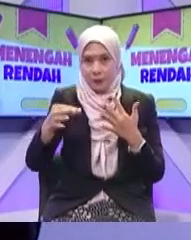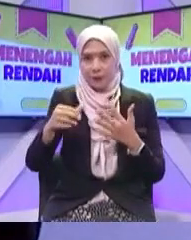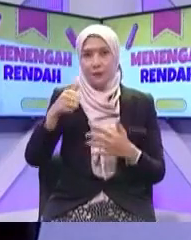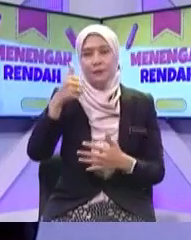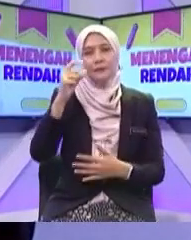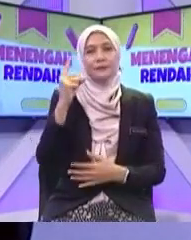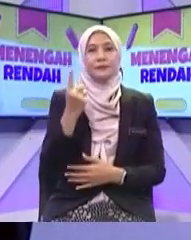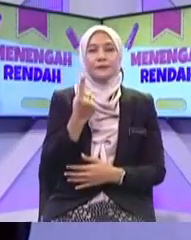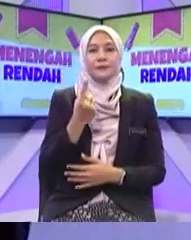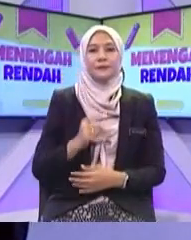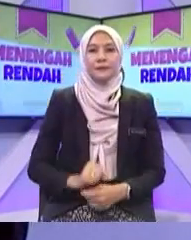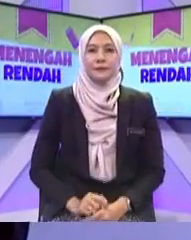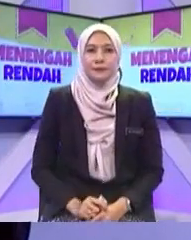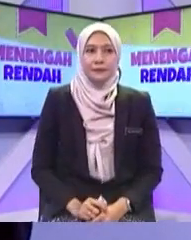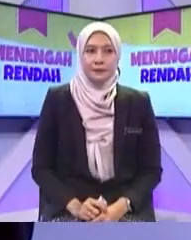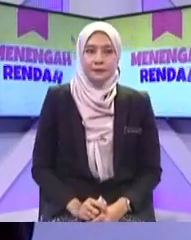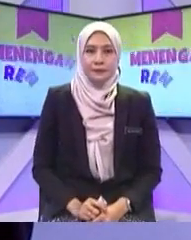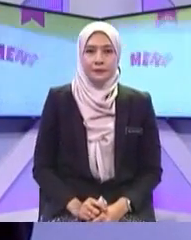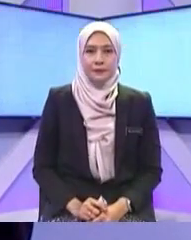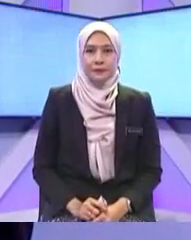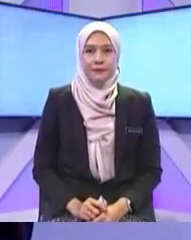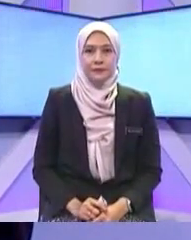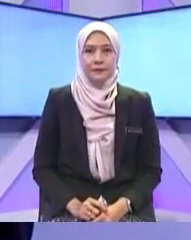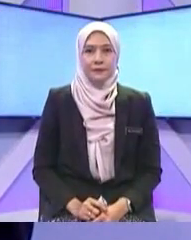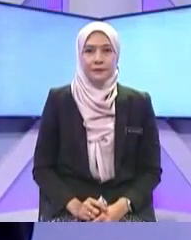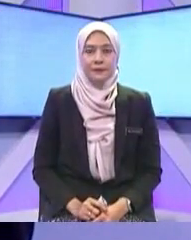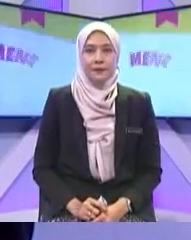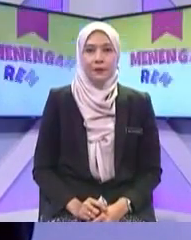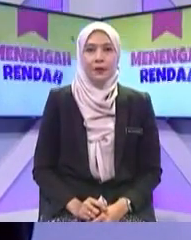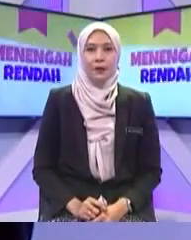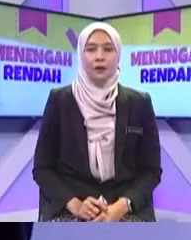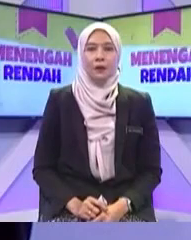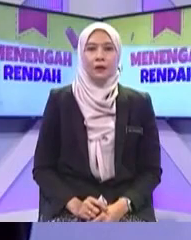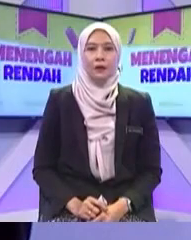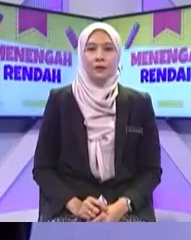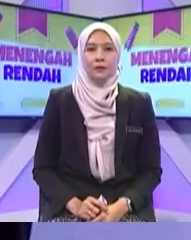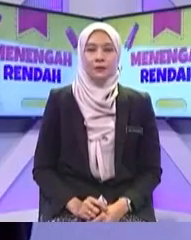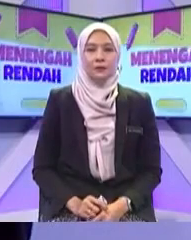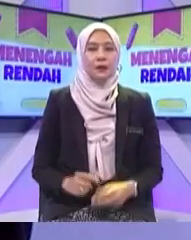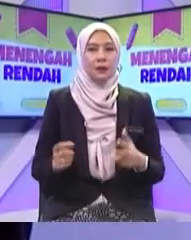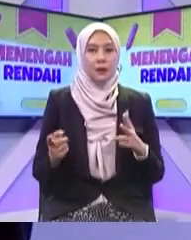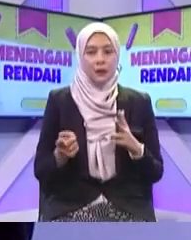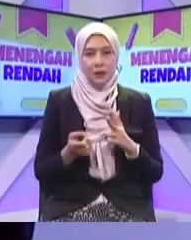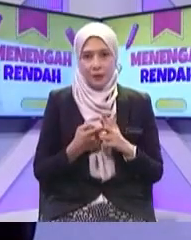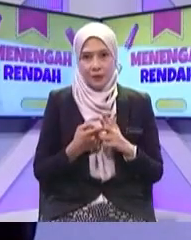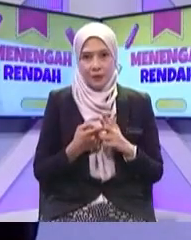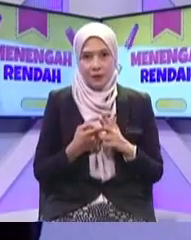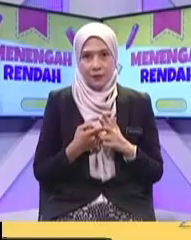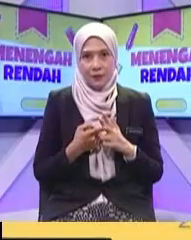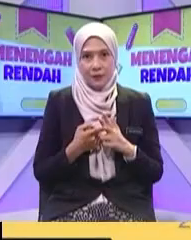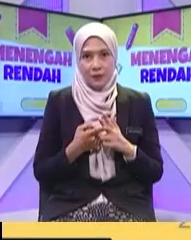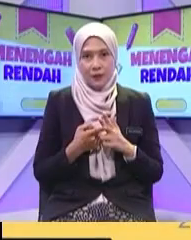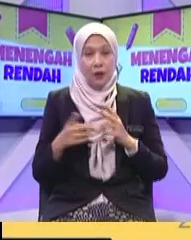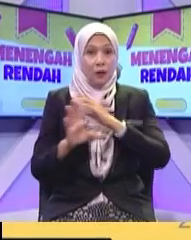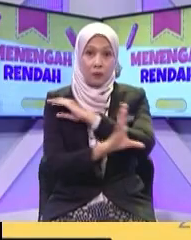Pastikan betul Okey Terdapat yang kedua tadi Isu pencerobohan dan pencerobohan Dan pencerobohan Dalam sistem pakalan data Setelah datang talian Ini bahaya juga